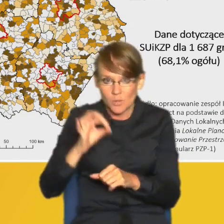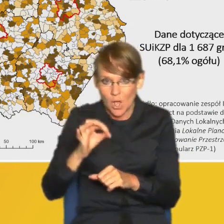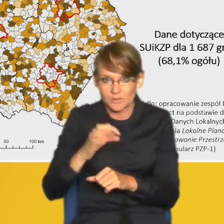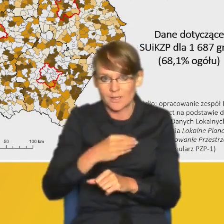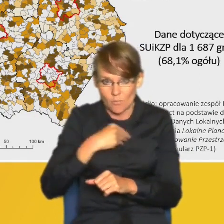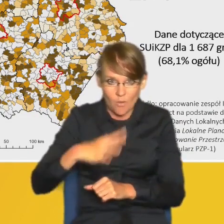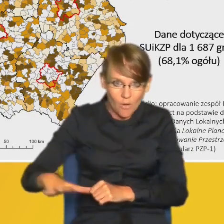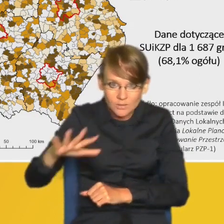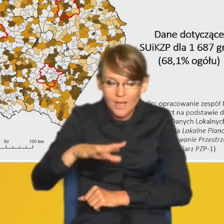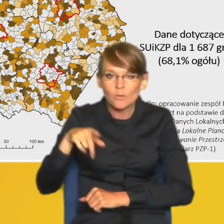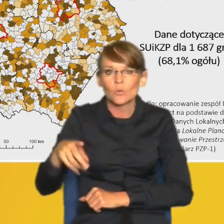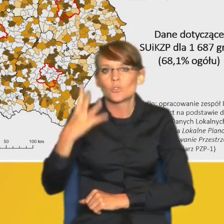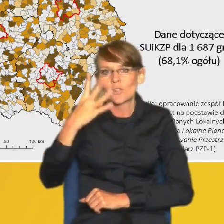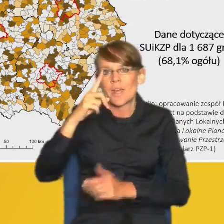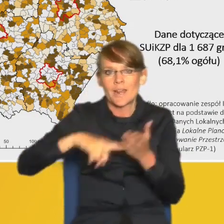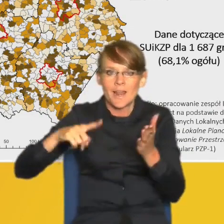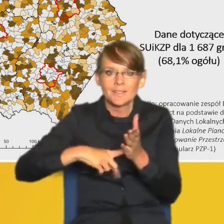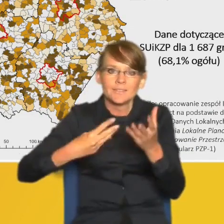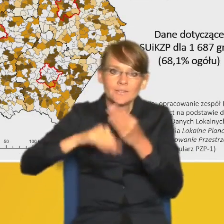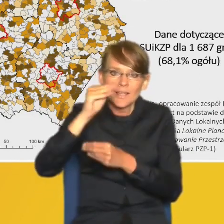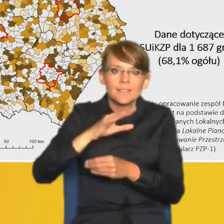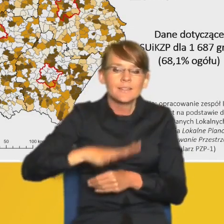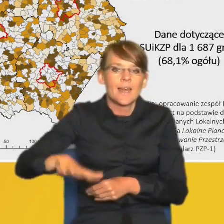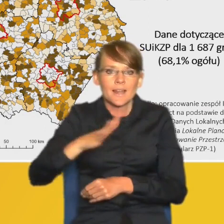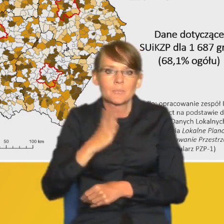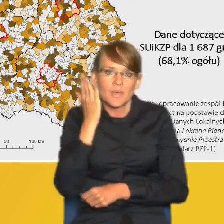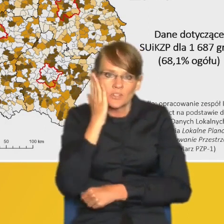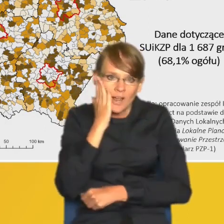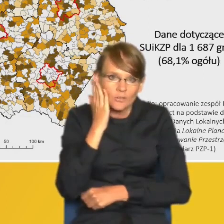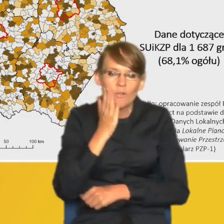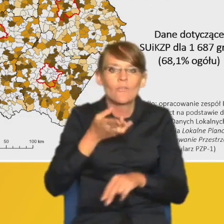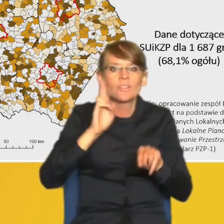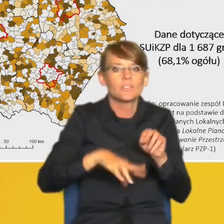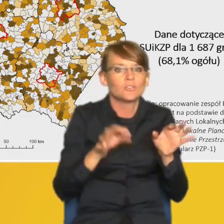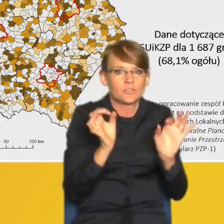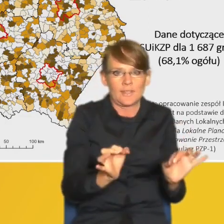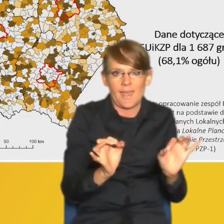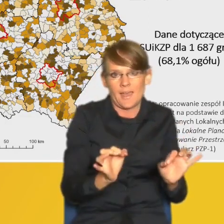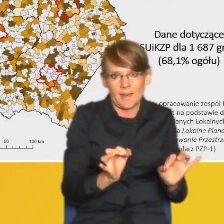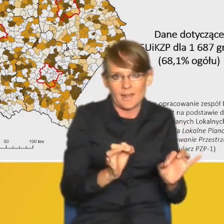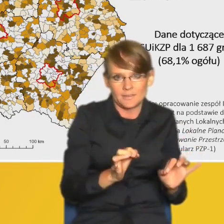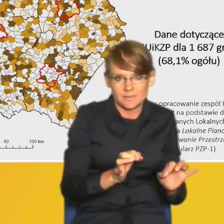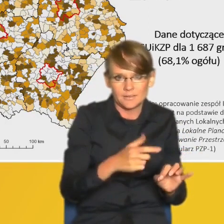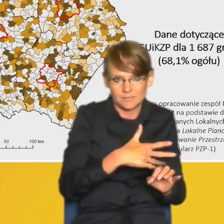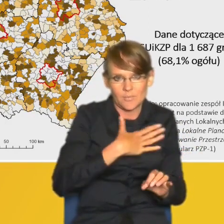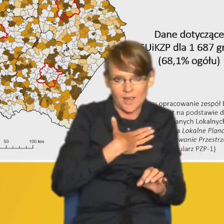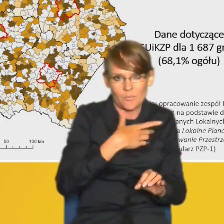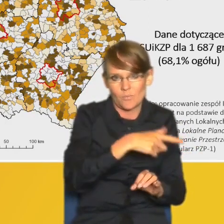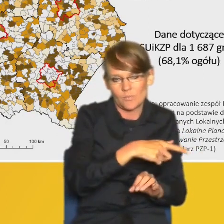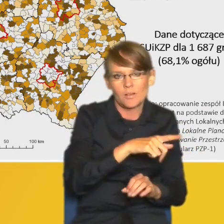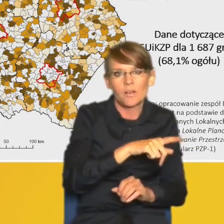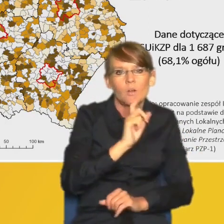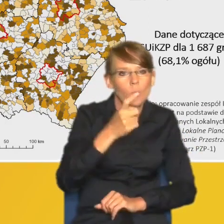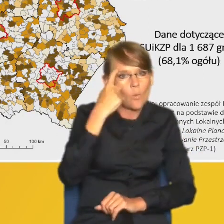czterokrotnie więcej terenów mieszkaniowych niż wynosi ich obecna powierzchnia według danych Głównego